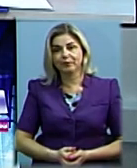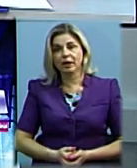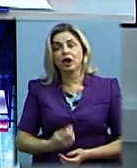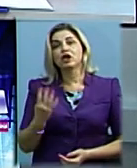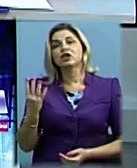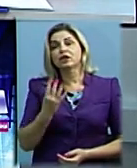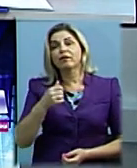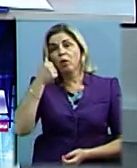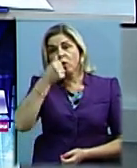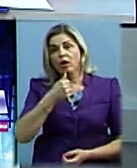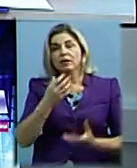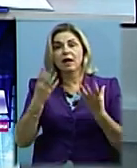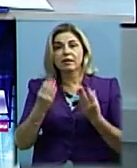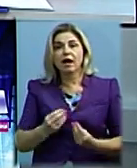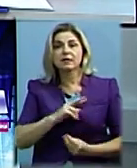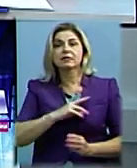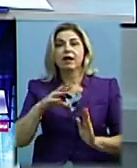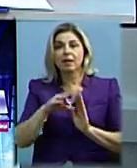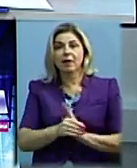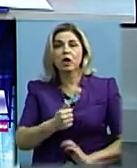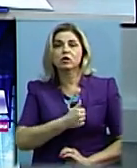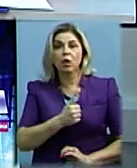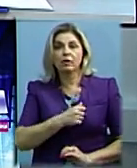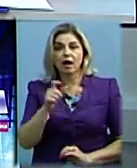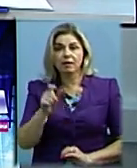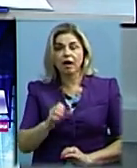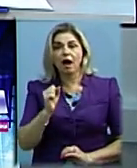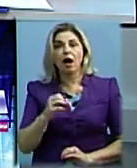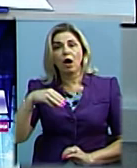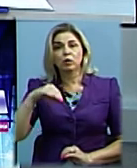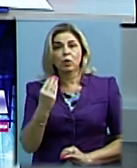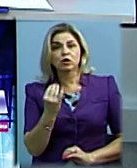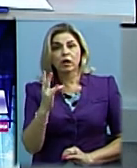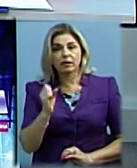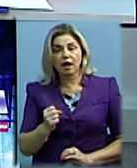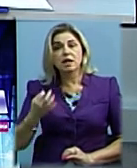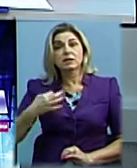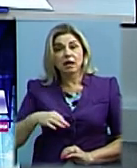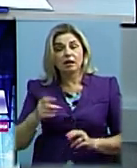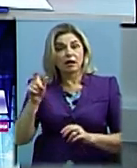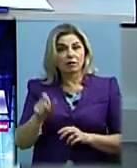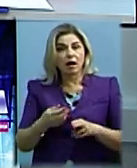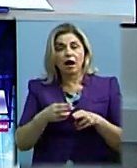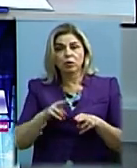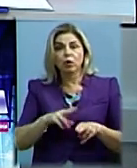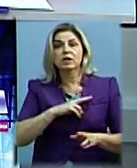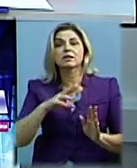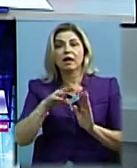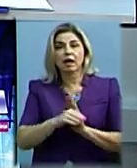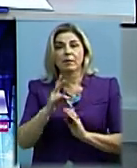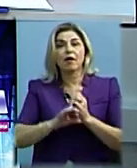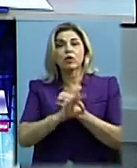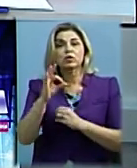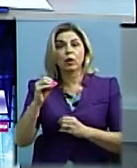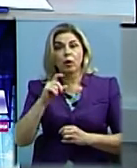річницю з дня загибелі солдата Максима Алдошина згадати сина, який загинув під час виконання бойових дій на Сході України.